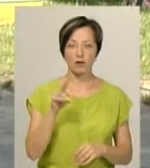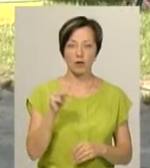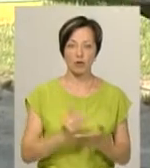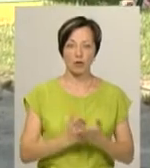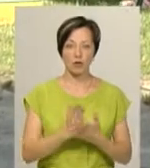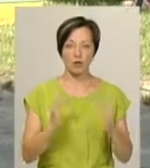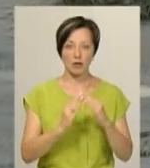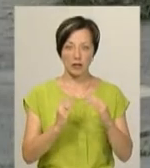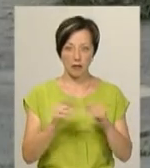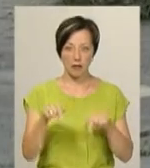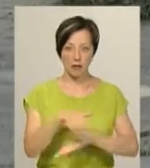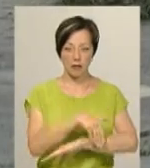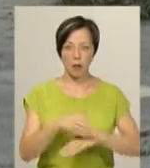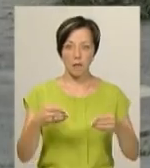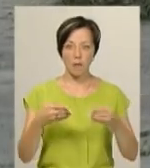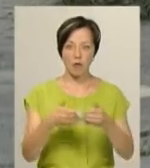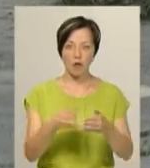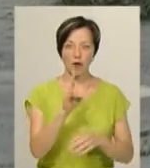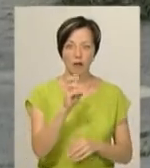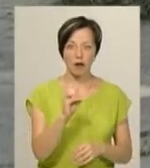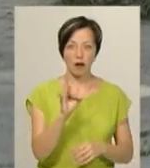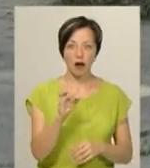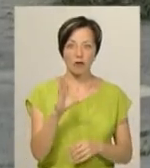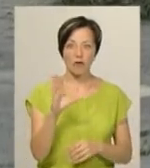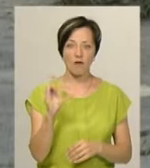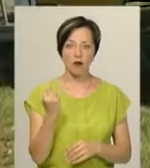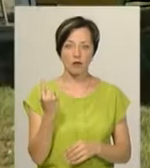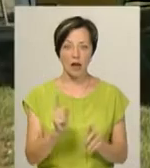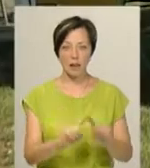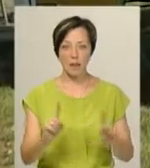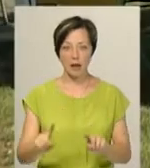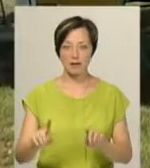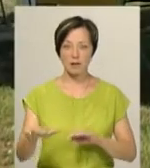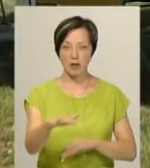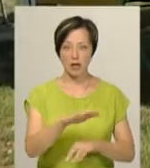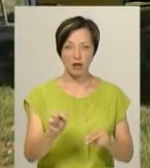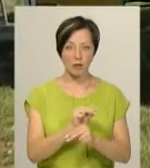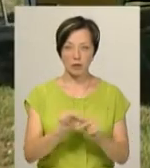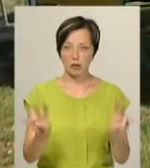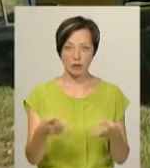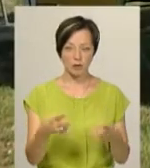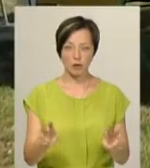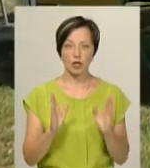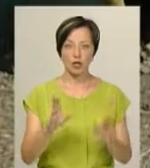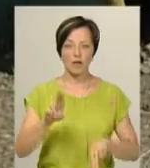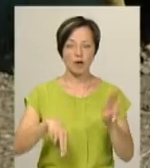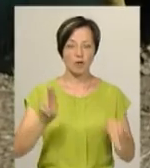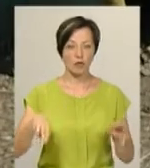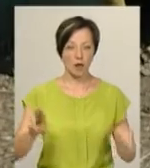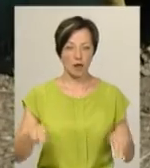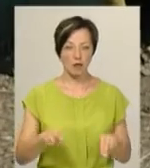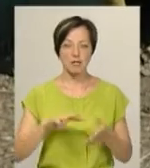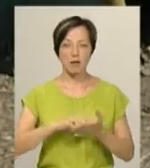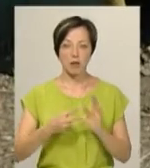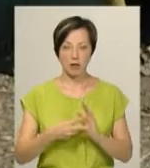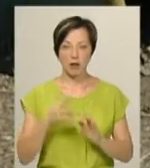обслуговує будинок на провулку Некрасова-1, каже, що елементи дитячого майданчика у цьому дворі ремонту не потребують, лише фарбування. Воно